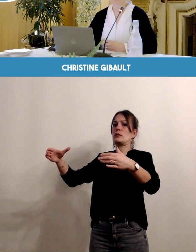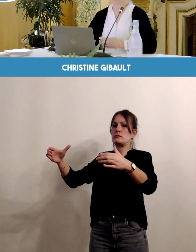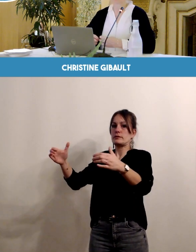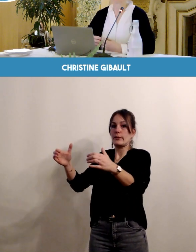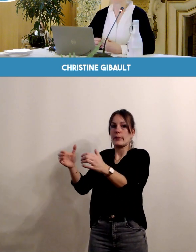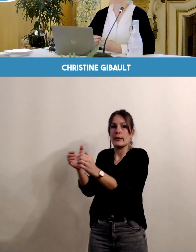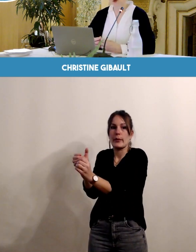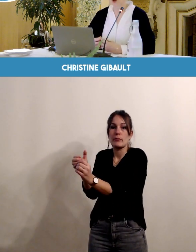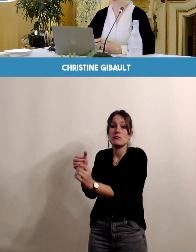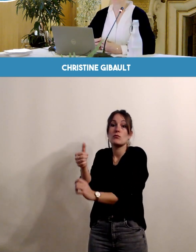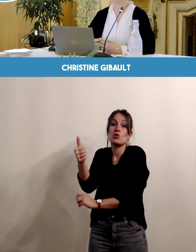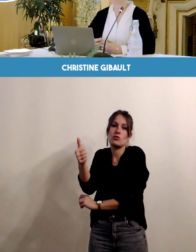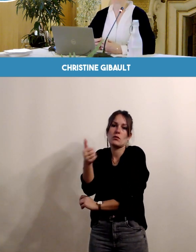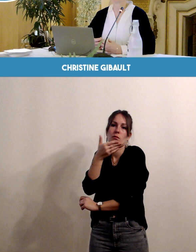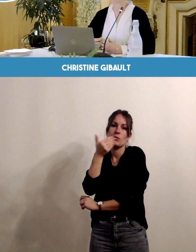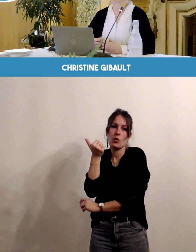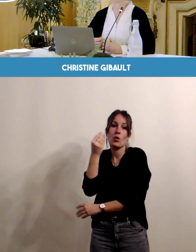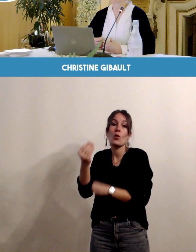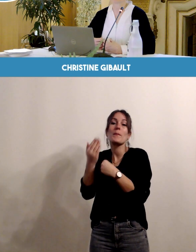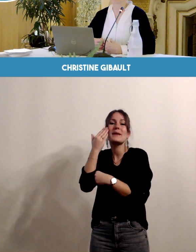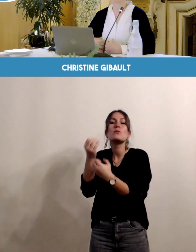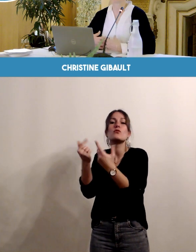se coordonner